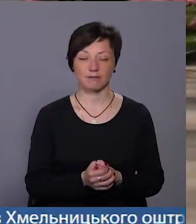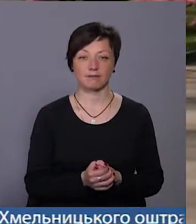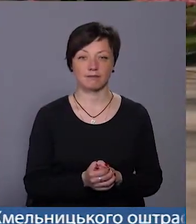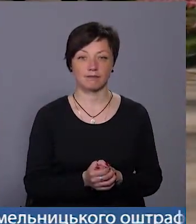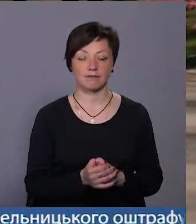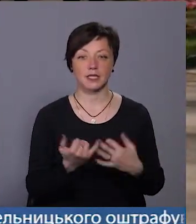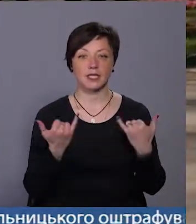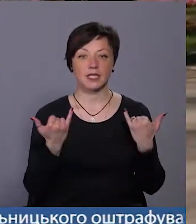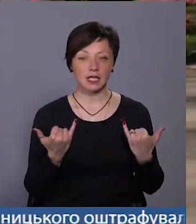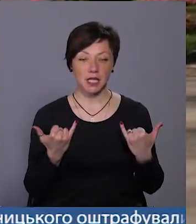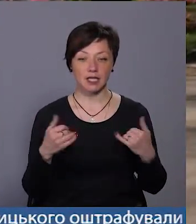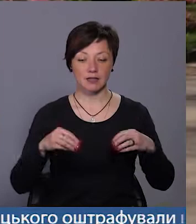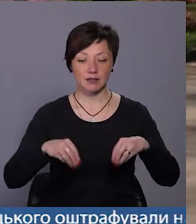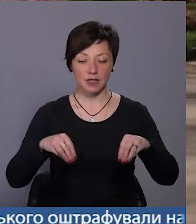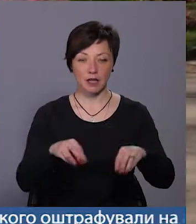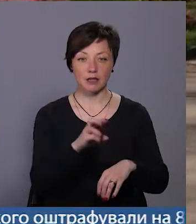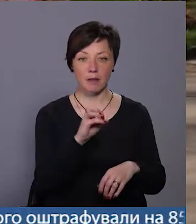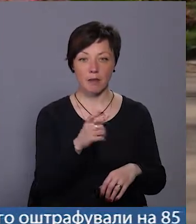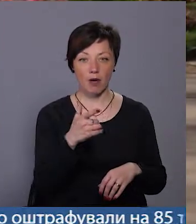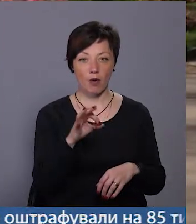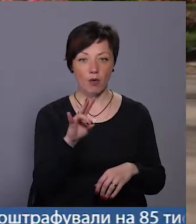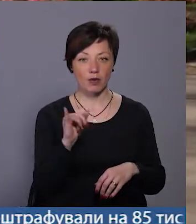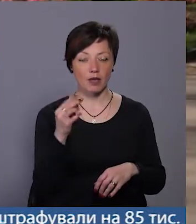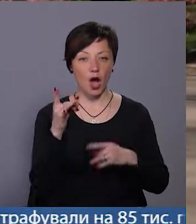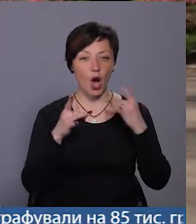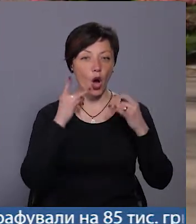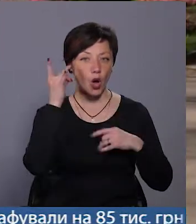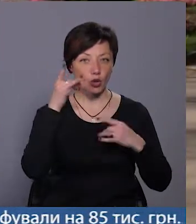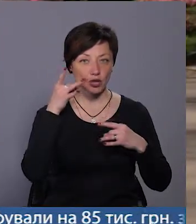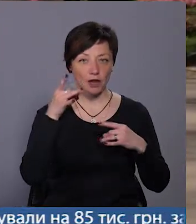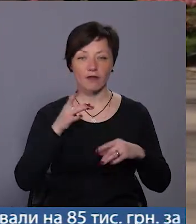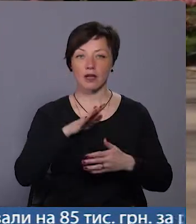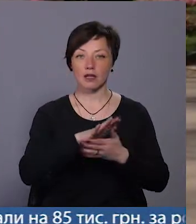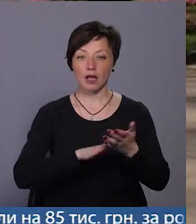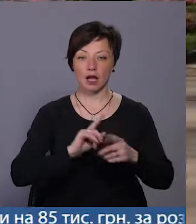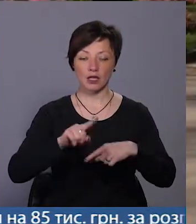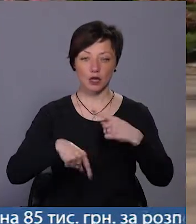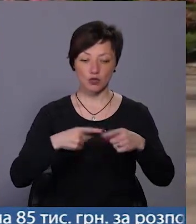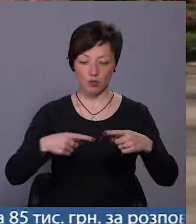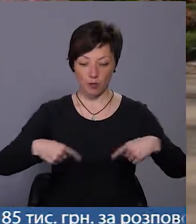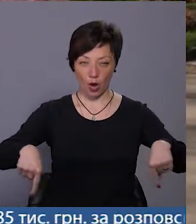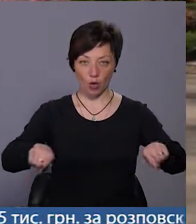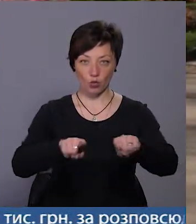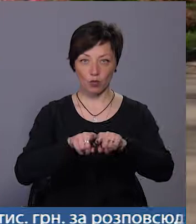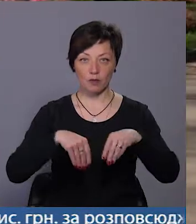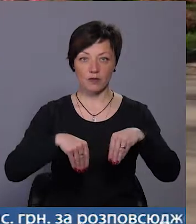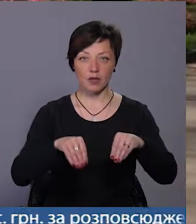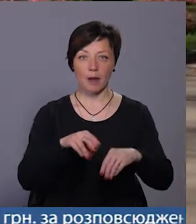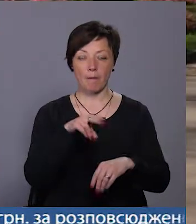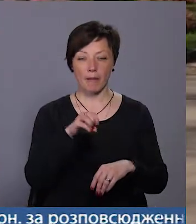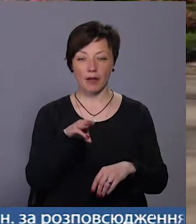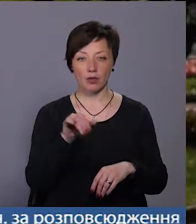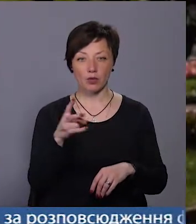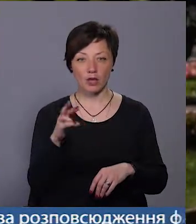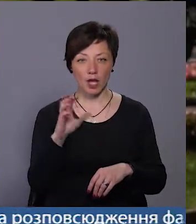Зараз висаджуємо саме бегонію рожеву на цьому рокарі, далі наступна клумба буде висаджуватися там, петунія і